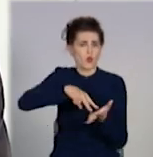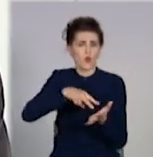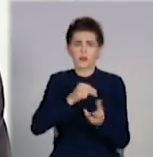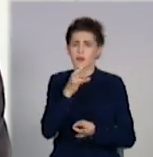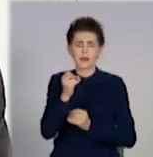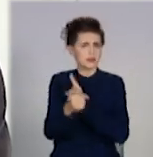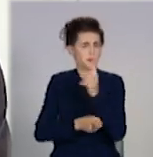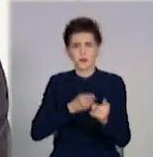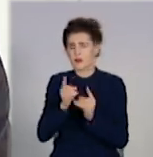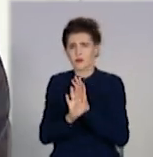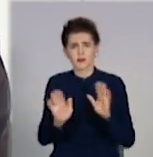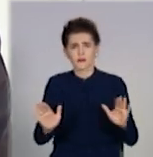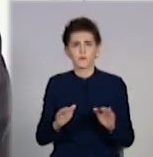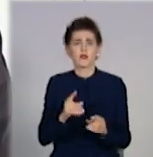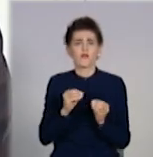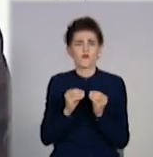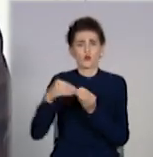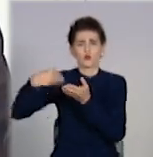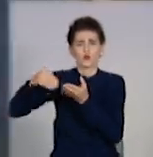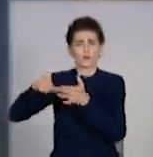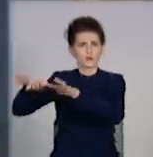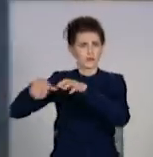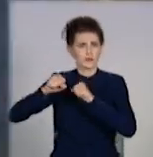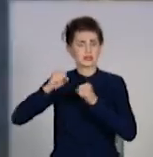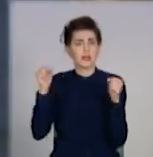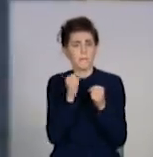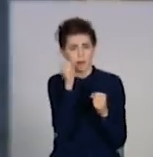змінилися. В основному закупки відбувалися зиму.